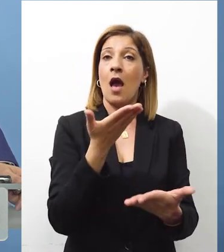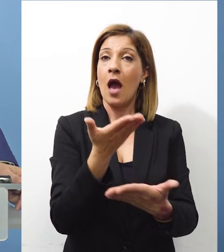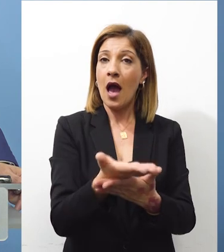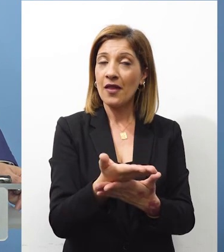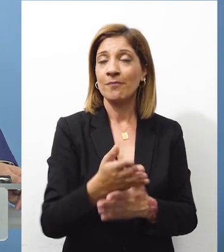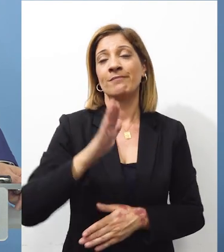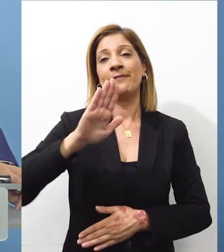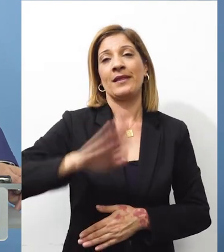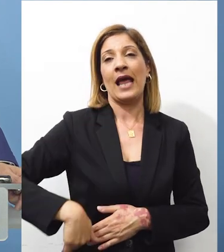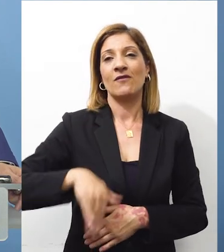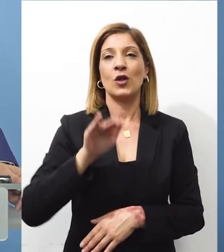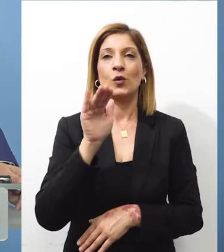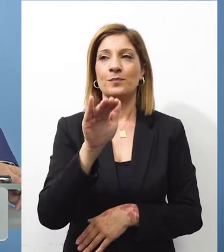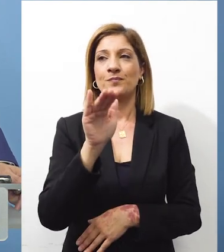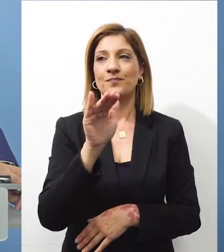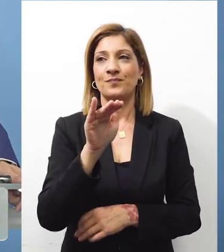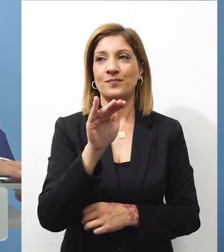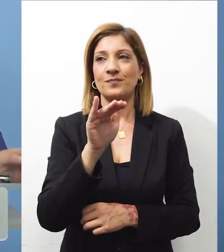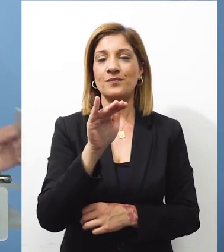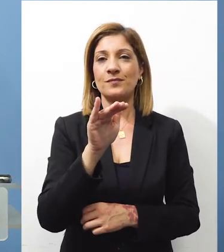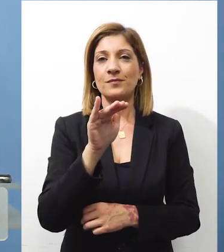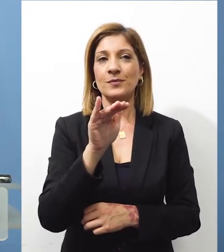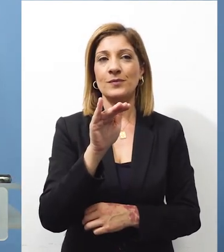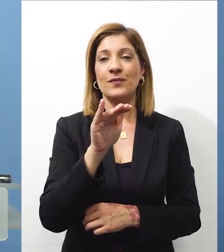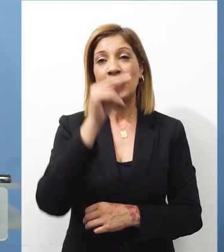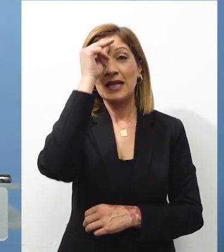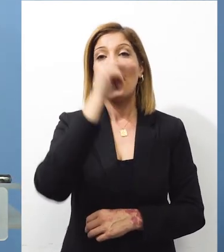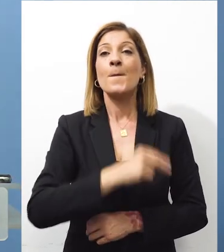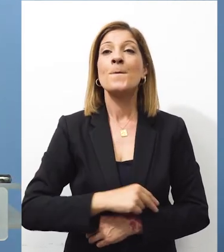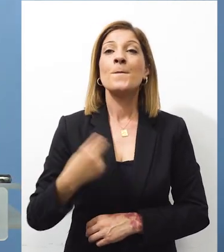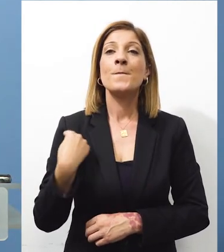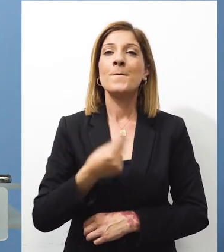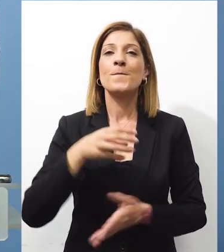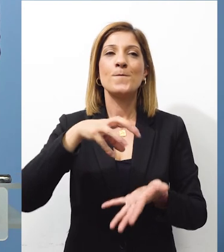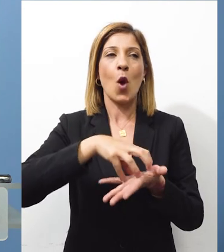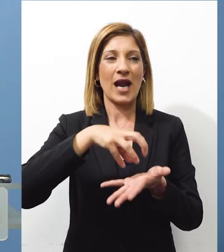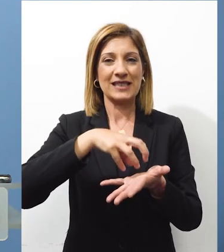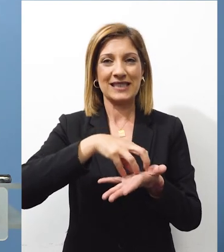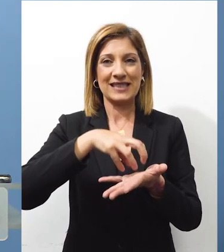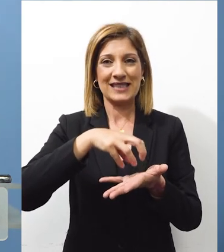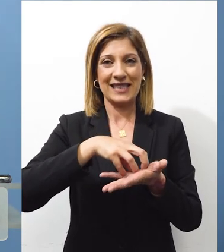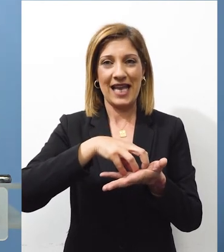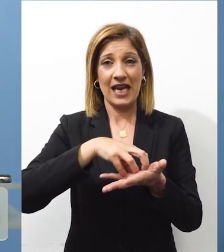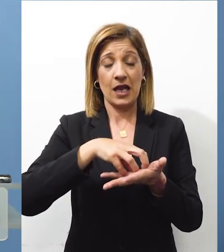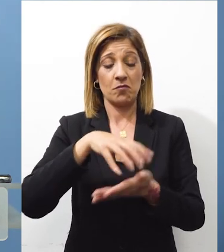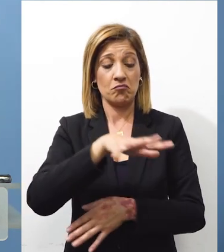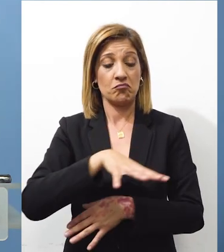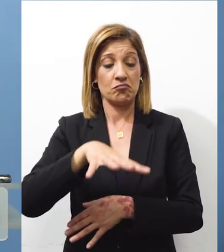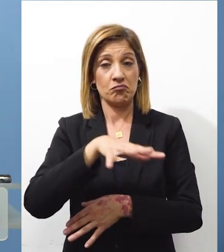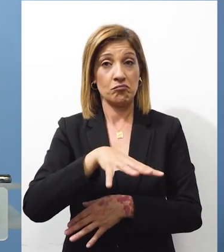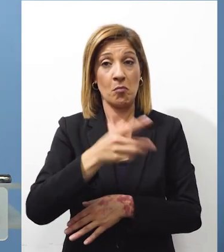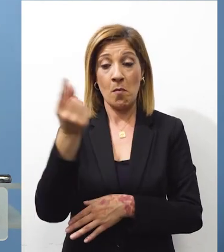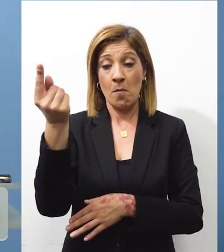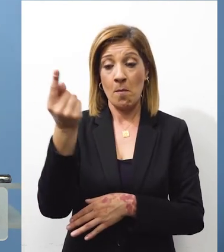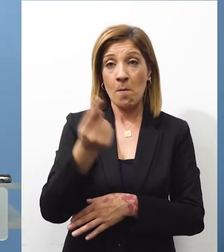το τελευταίο Το μοναστήρι αυτό Βρίσκεται κατά το